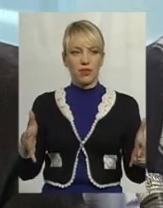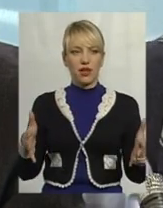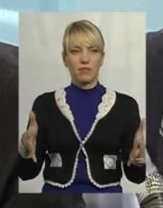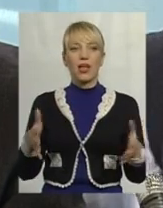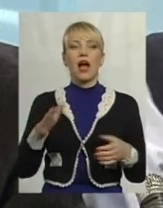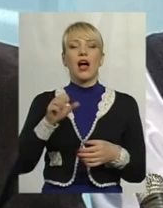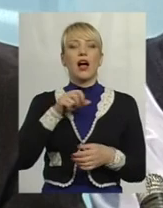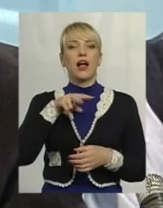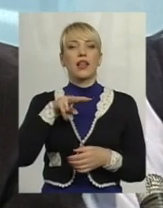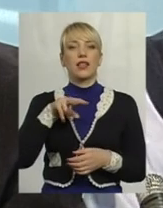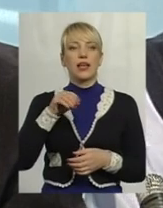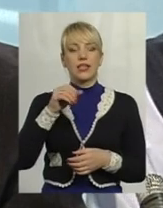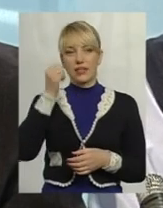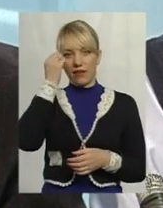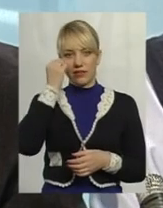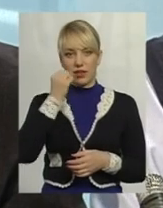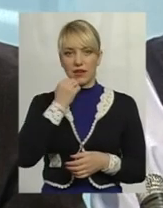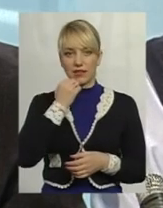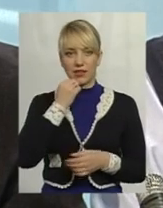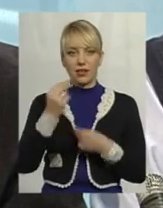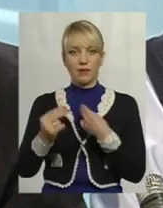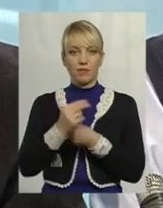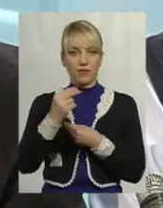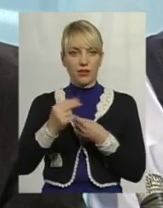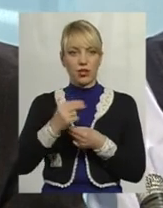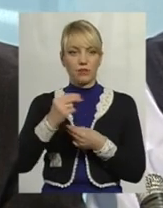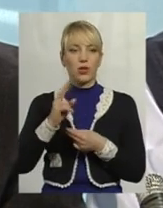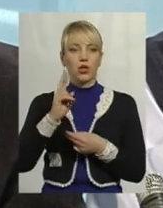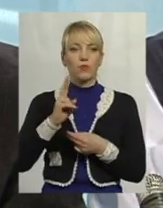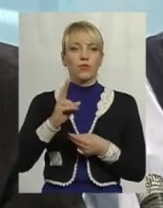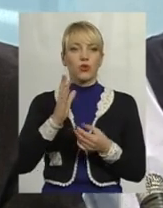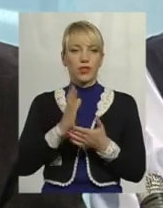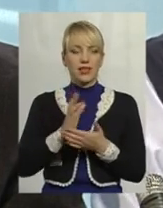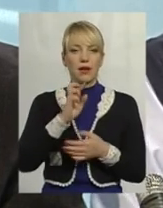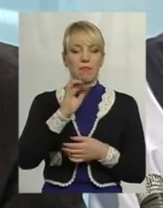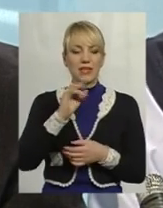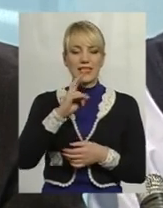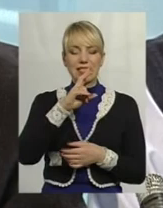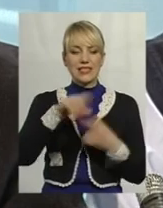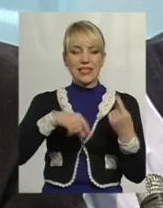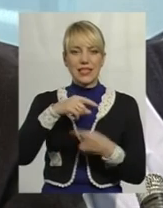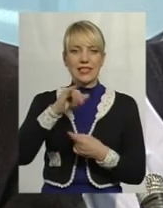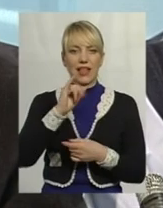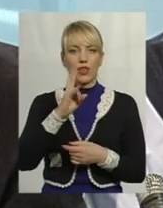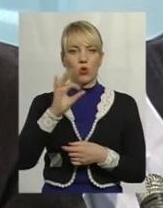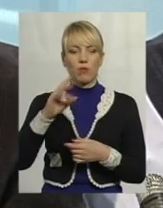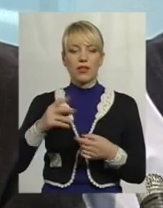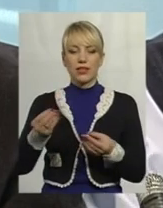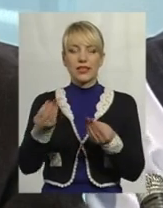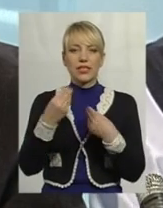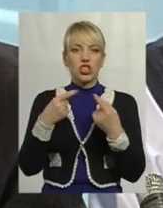саме завдяки менторам, які є на бізнес-інкубаторі, вона набуває чітких кроків, планів, етапів, дій,